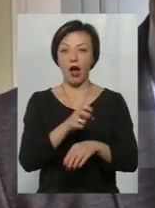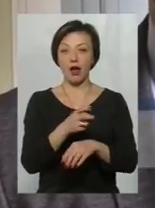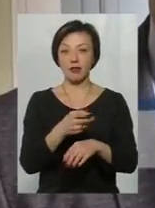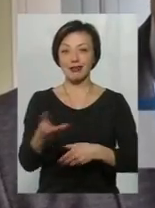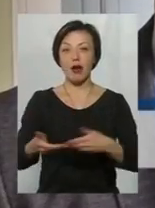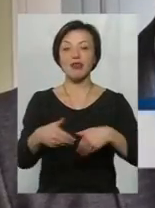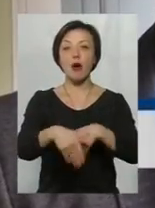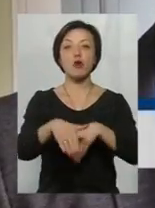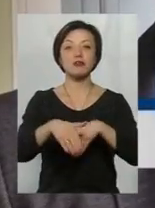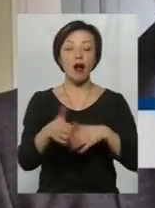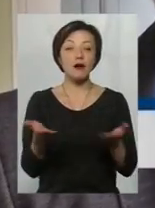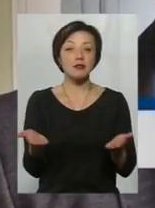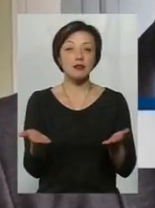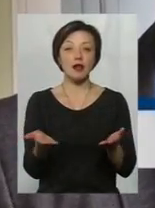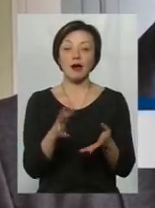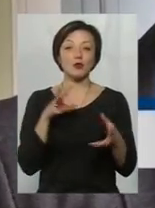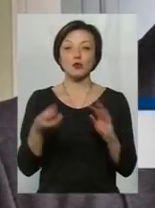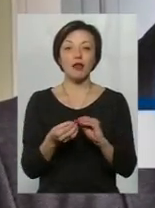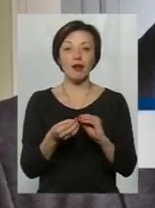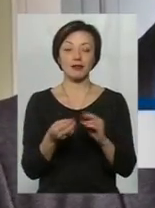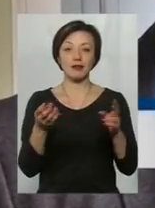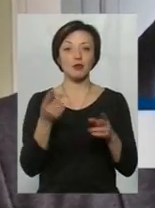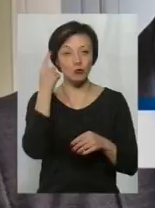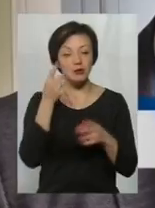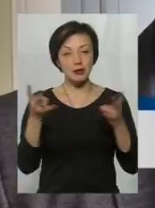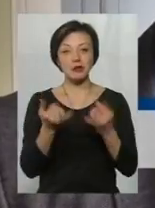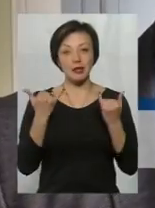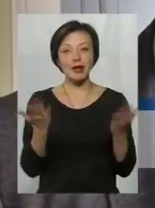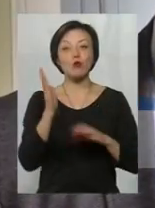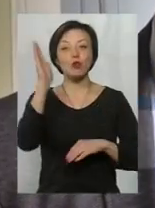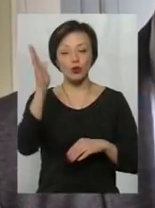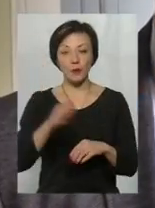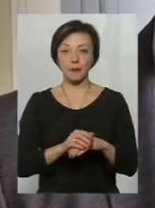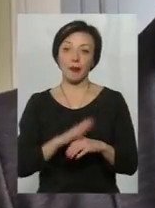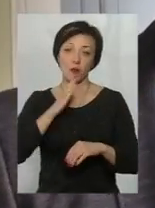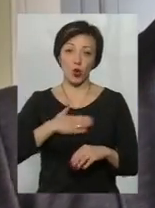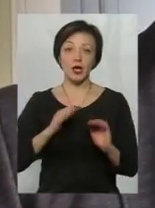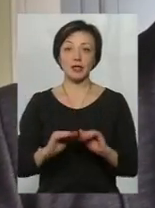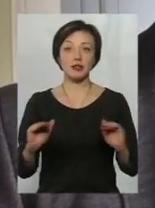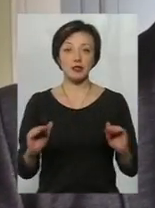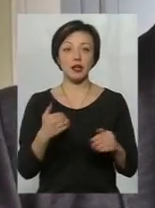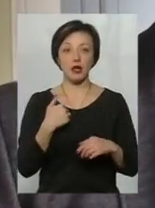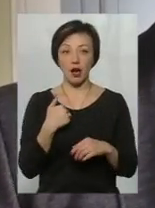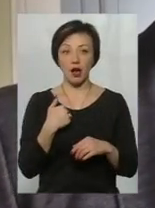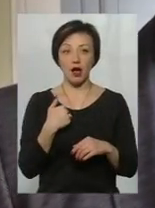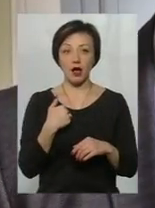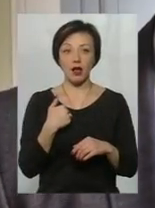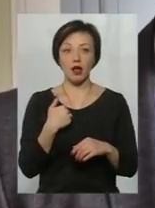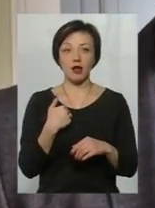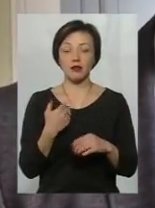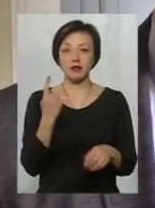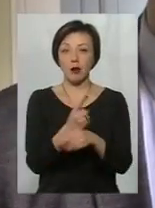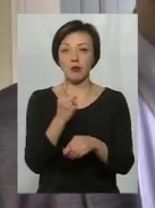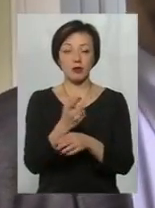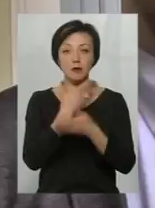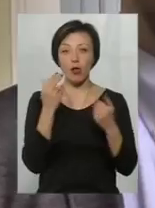є і питання дуже серйозні. Які будуть наслідки, треба думати вже зараз. Тому, власне, мої діти, я, безумовно, не ставлю ніяких заборон,